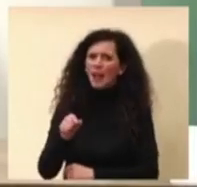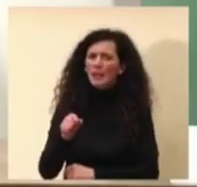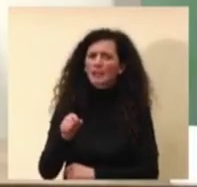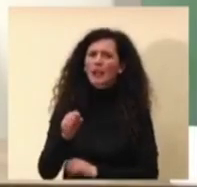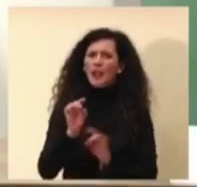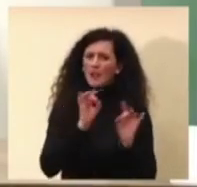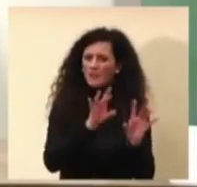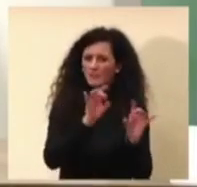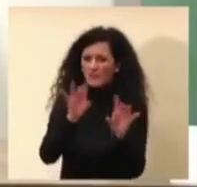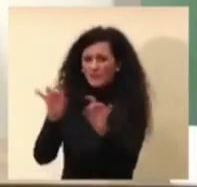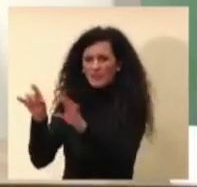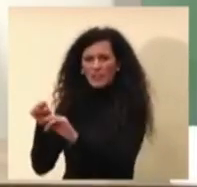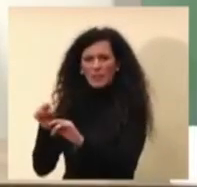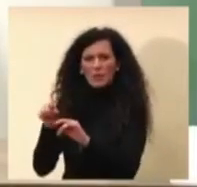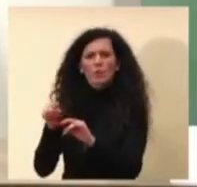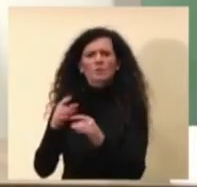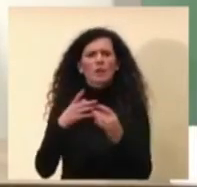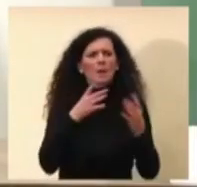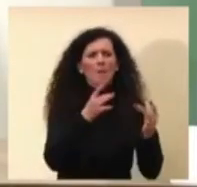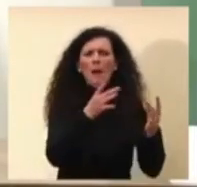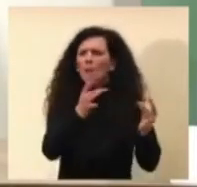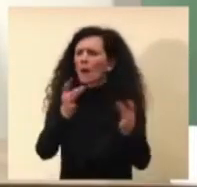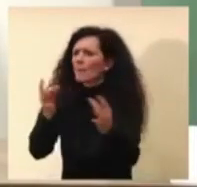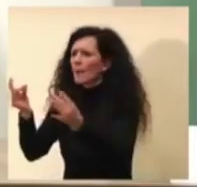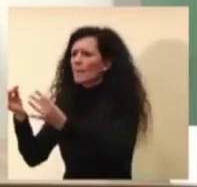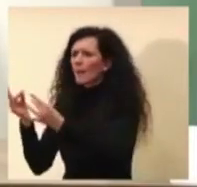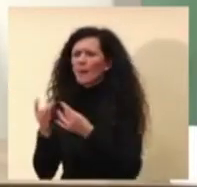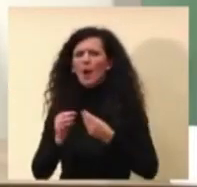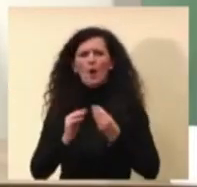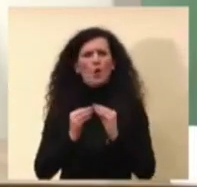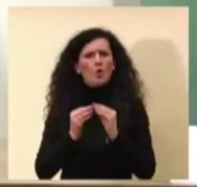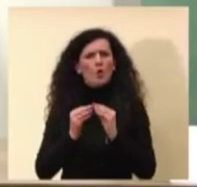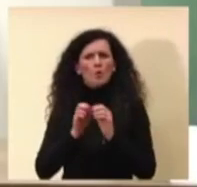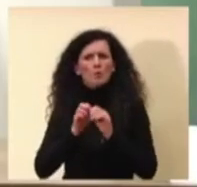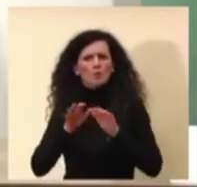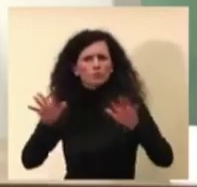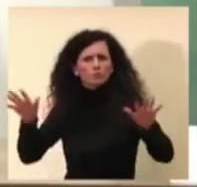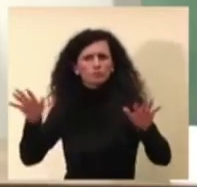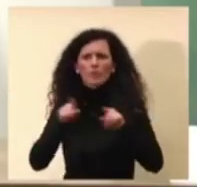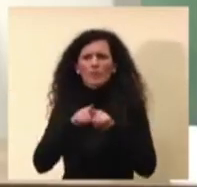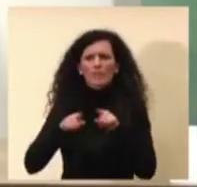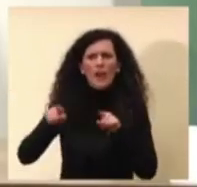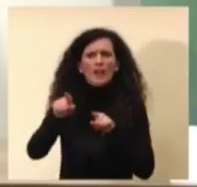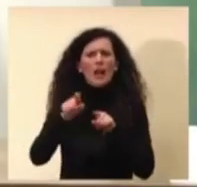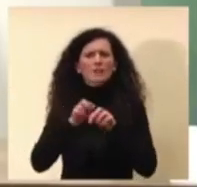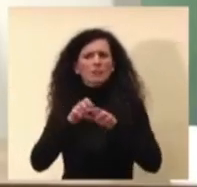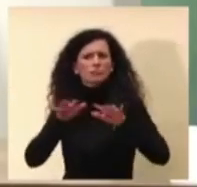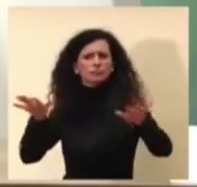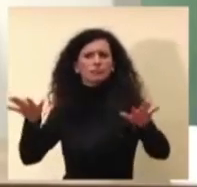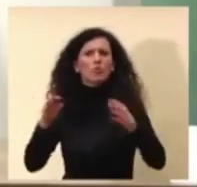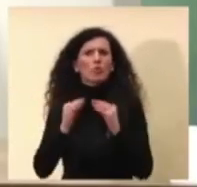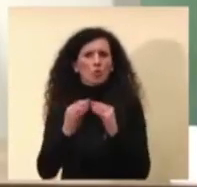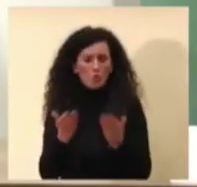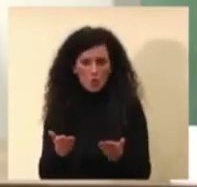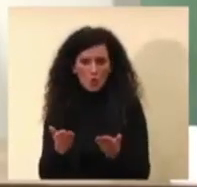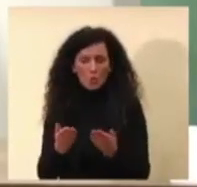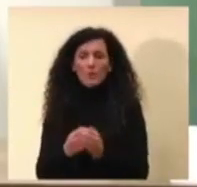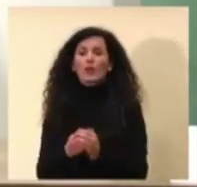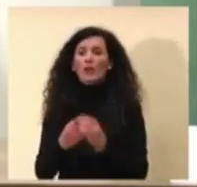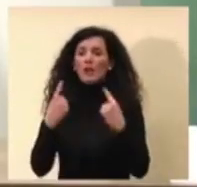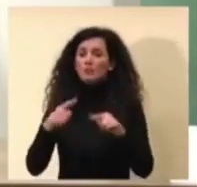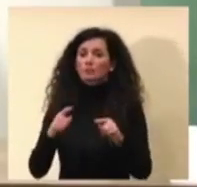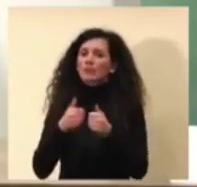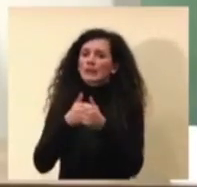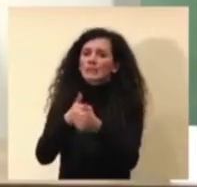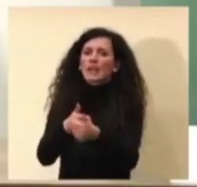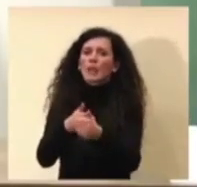questo tipo di variante ed è stata fatta analogamente a modelli fatti per